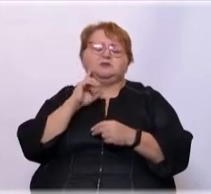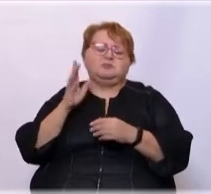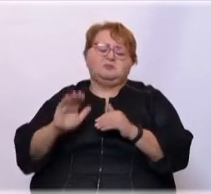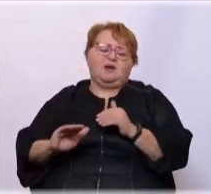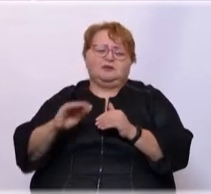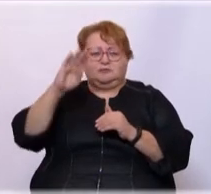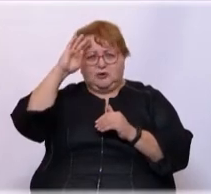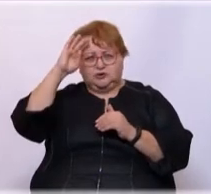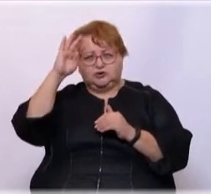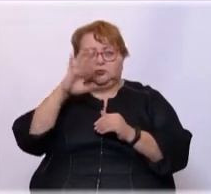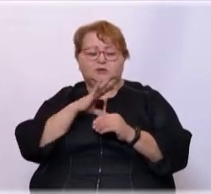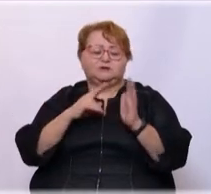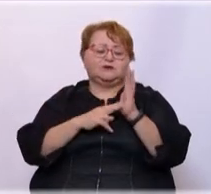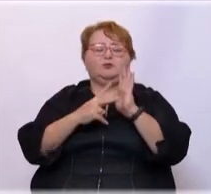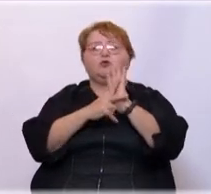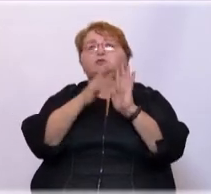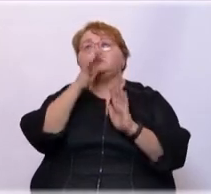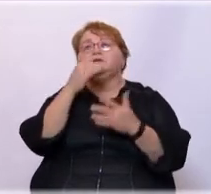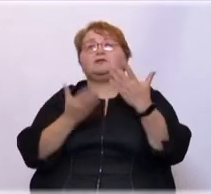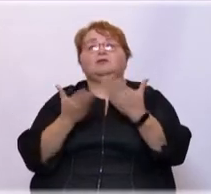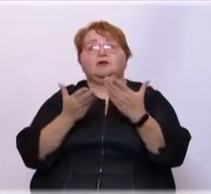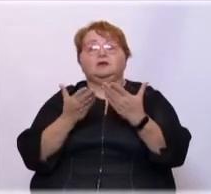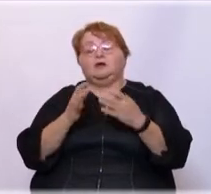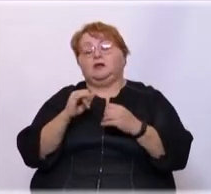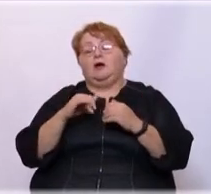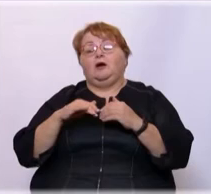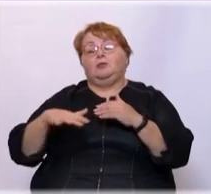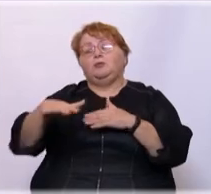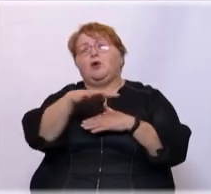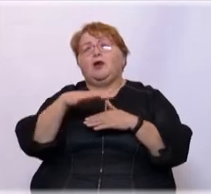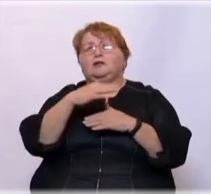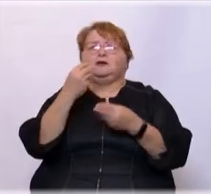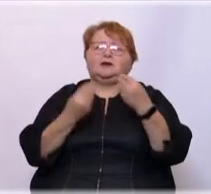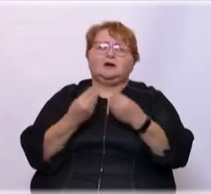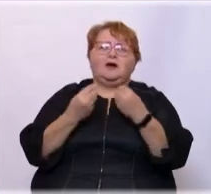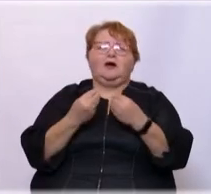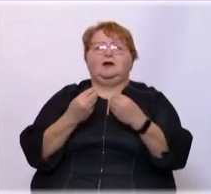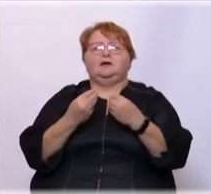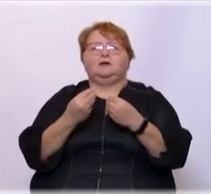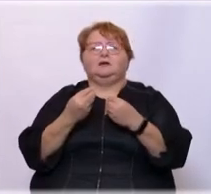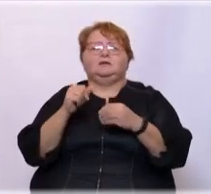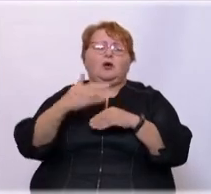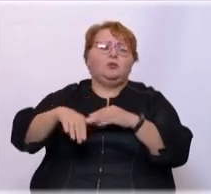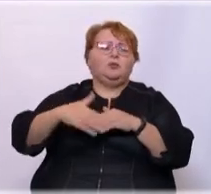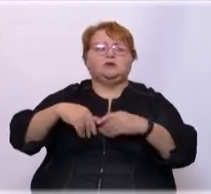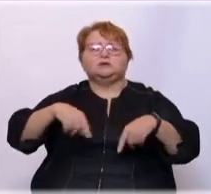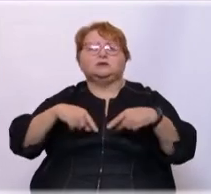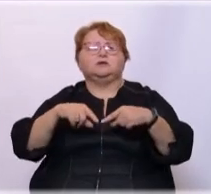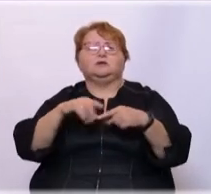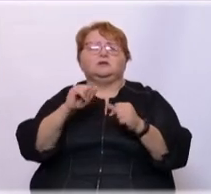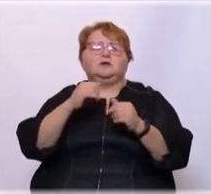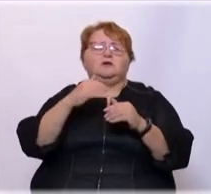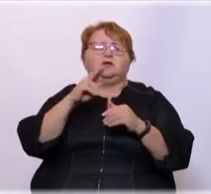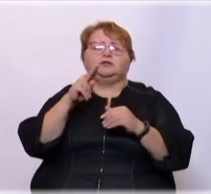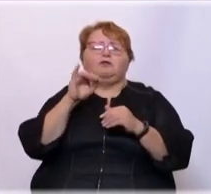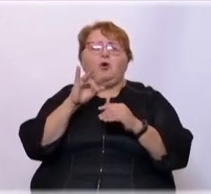мальчишки. 7-8 лет, наверное, уже на полянках, где-то играли на улице, во дворах,